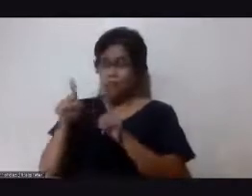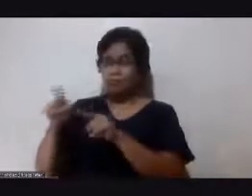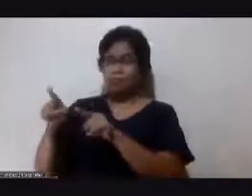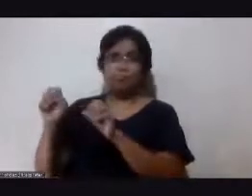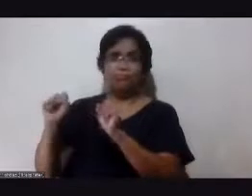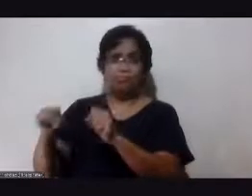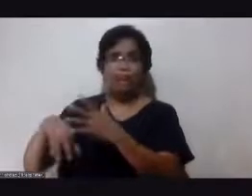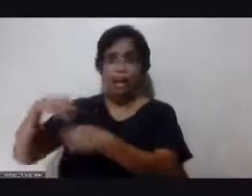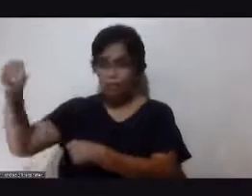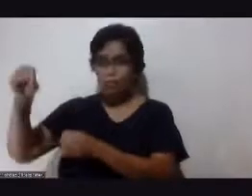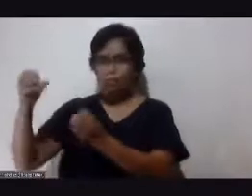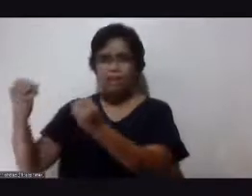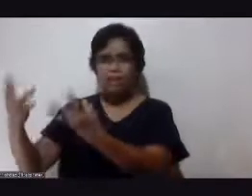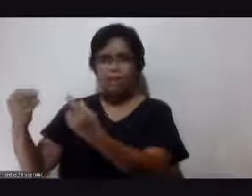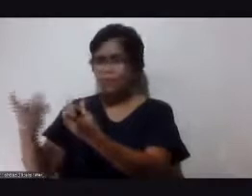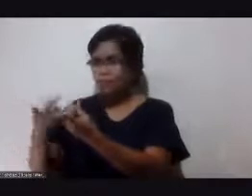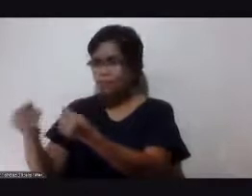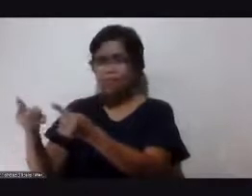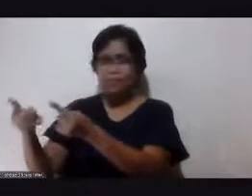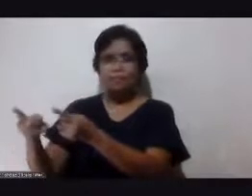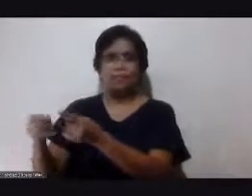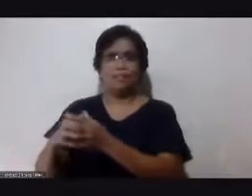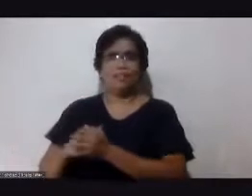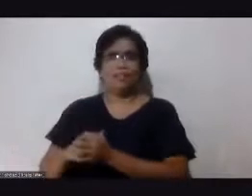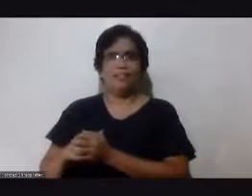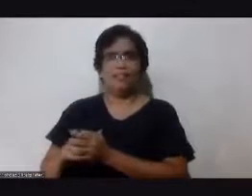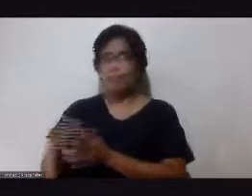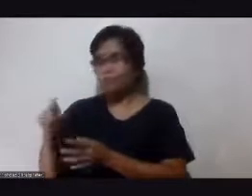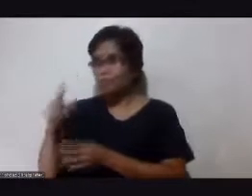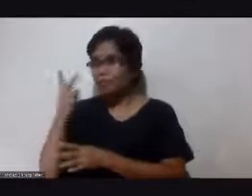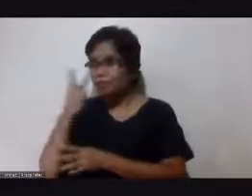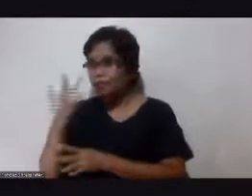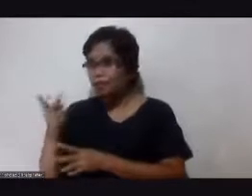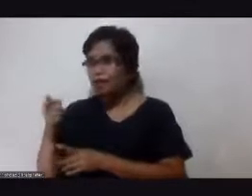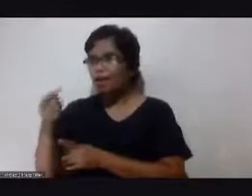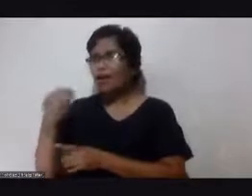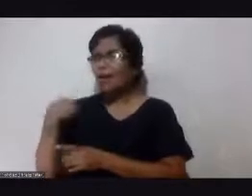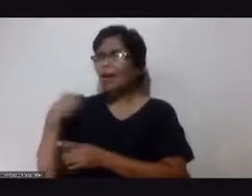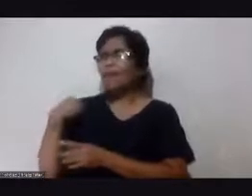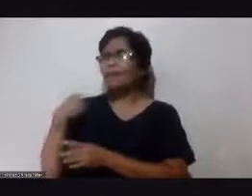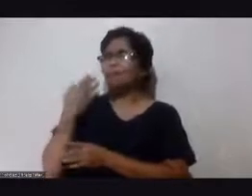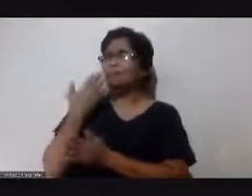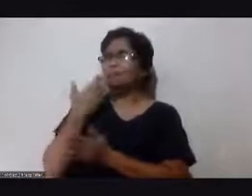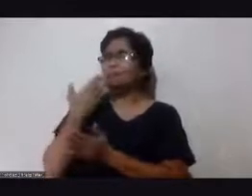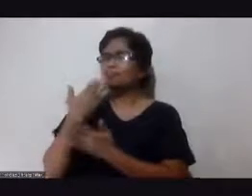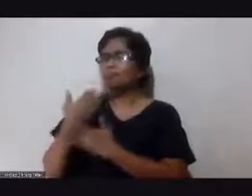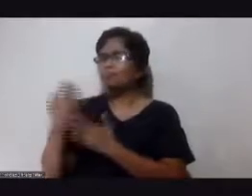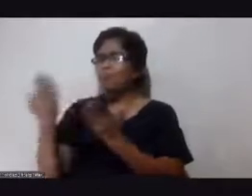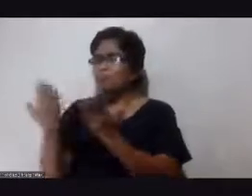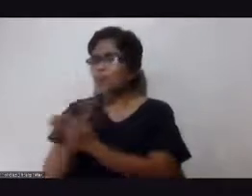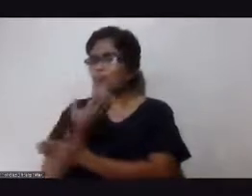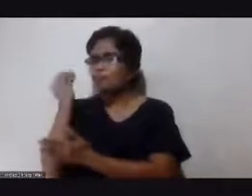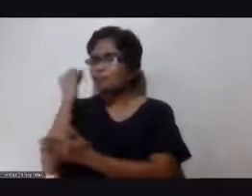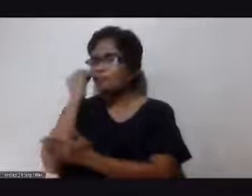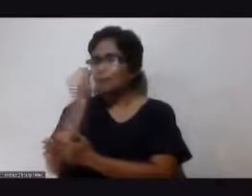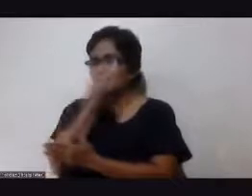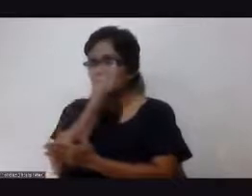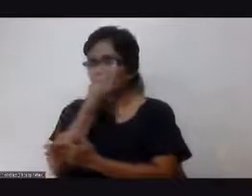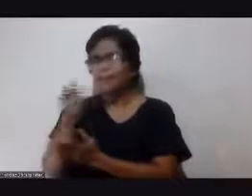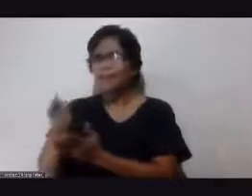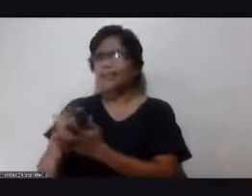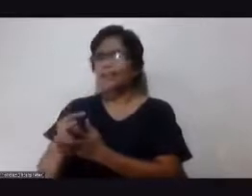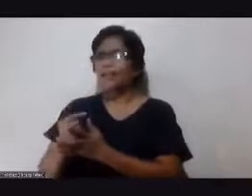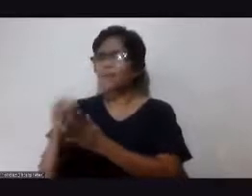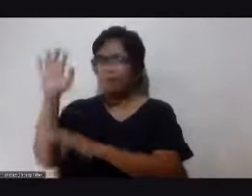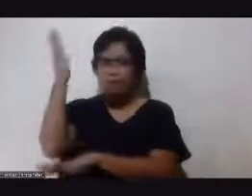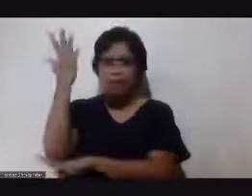labas o'y pansinin mo na lang o ay may bagong bulaklak na ano ay ang ganda na ng tubo ng puno ay may bunga na or